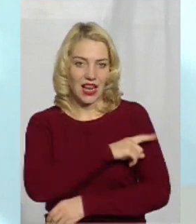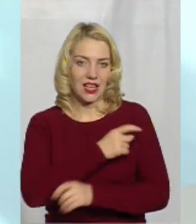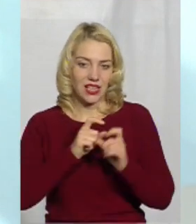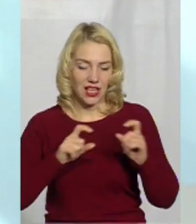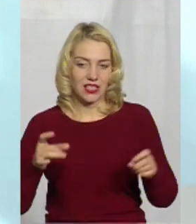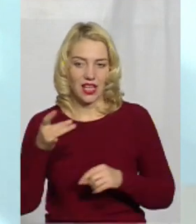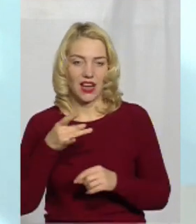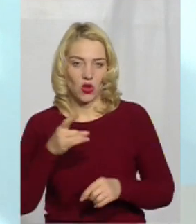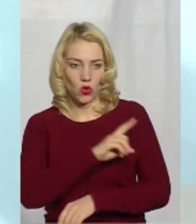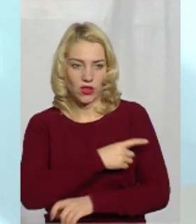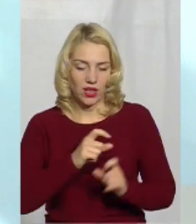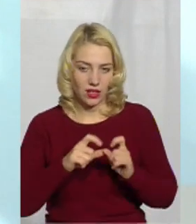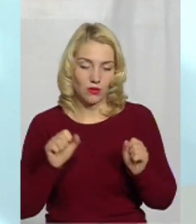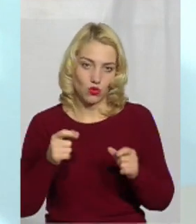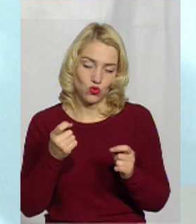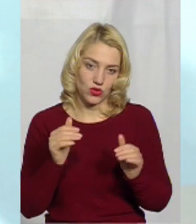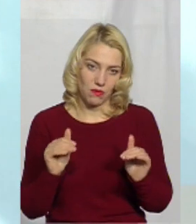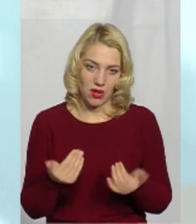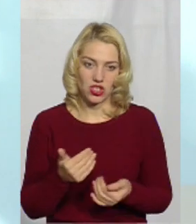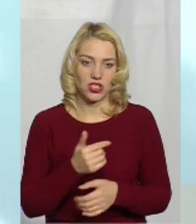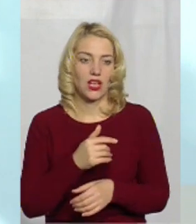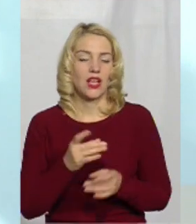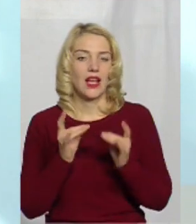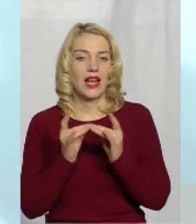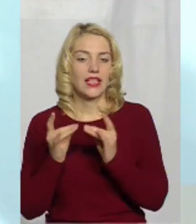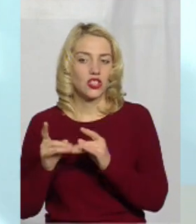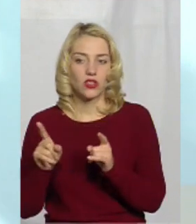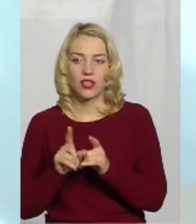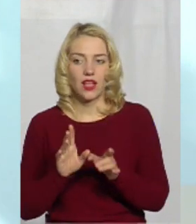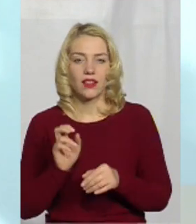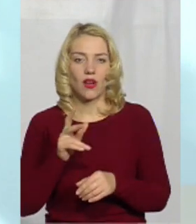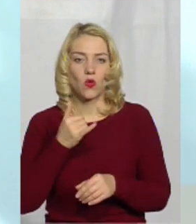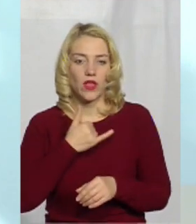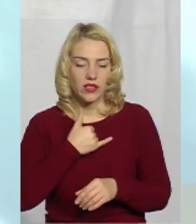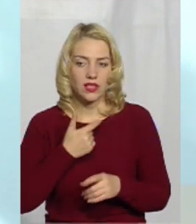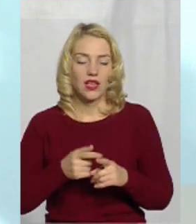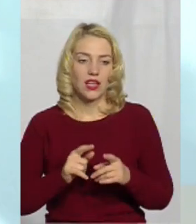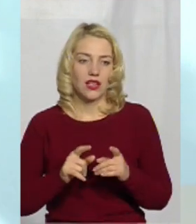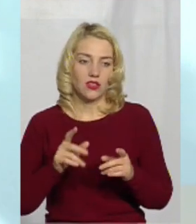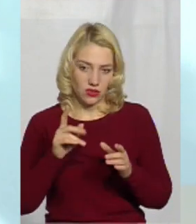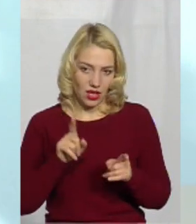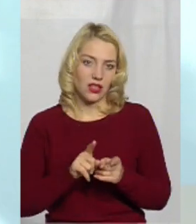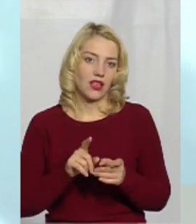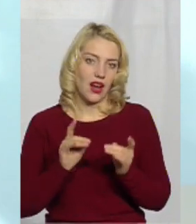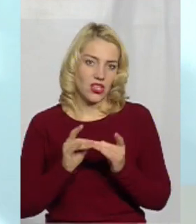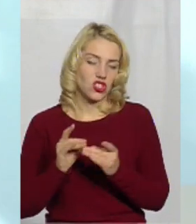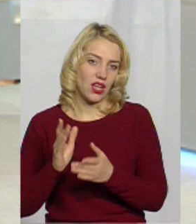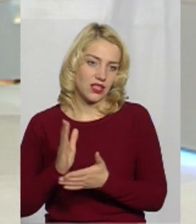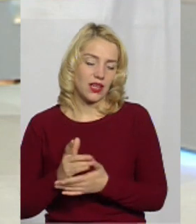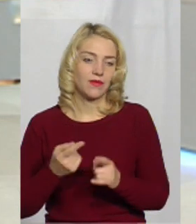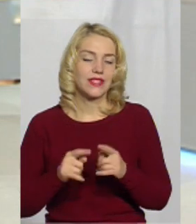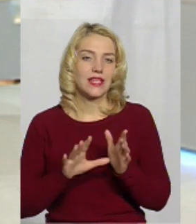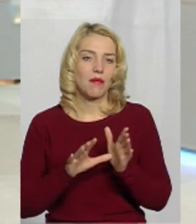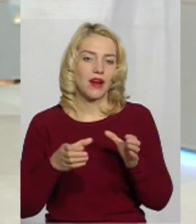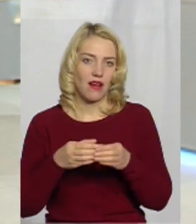районних лікарнях. Можливо, там трошки менше ліжок, не стільки, скільки в нас. Тому що місто все-таки велике, але такі ліжка є. Ця